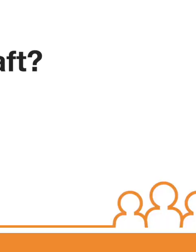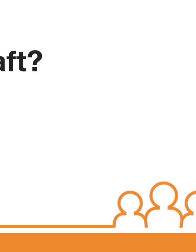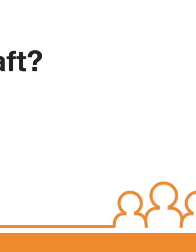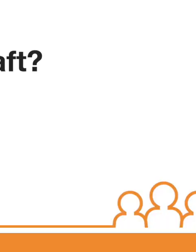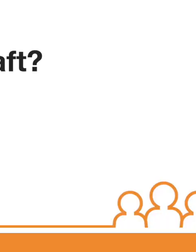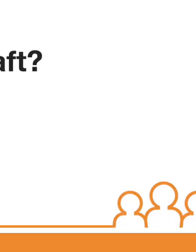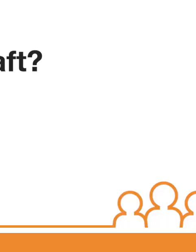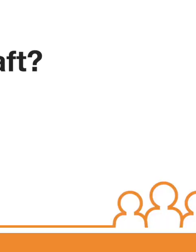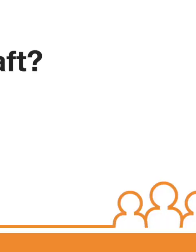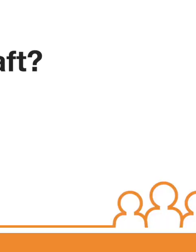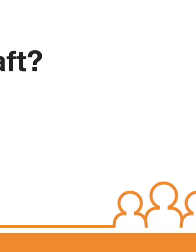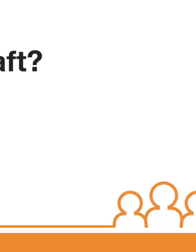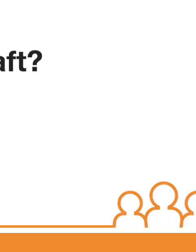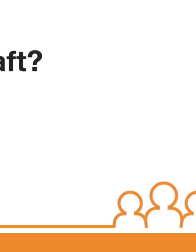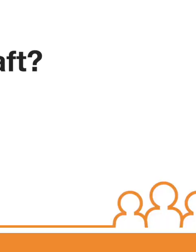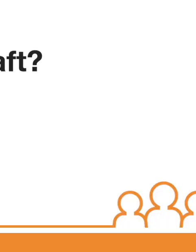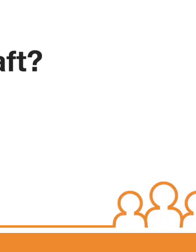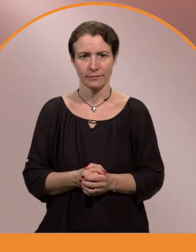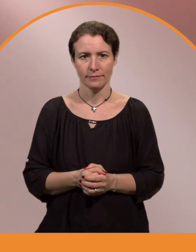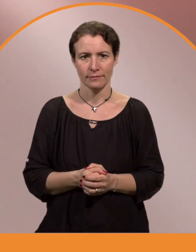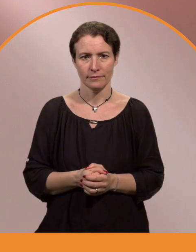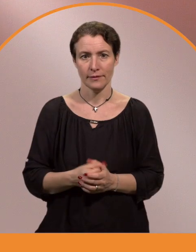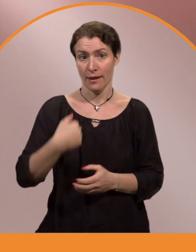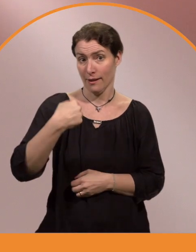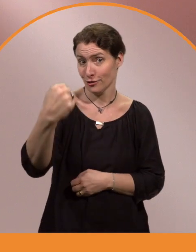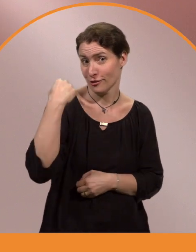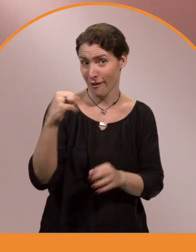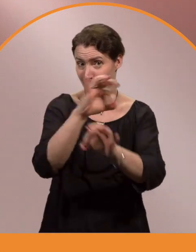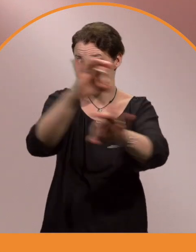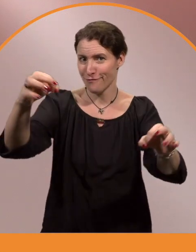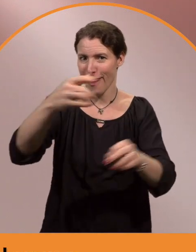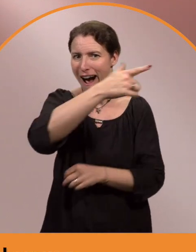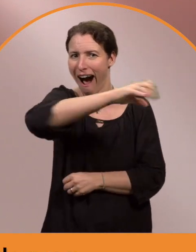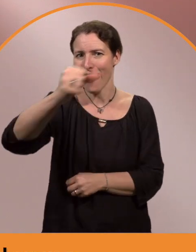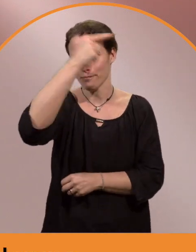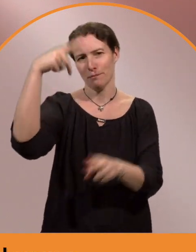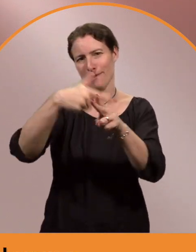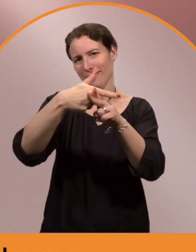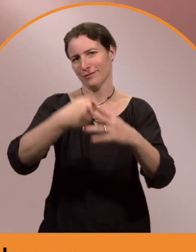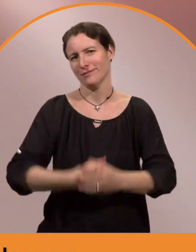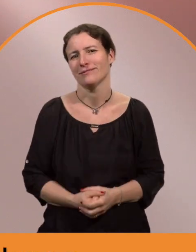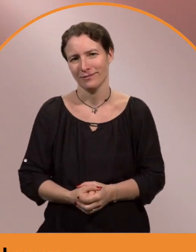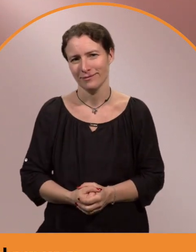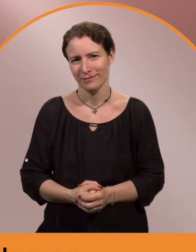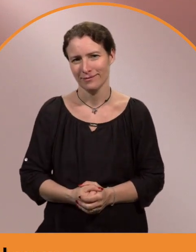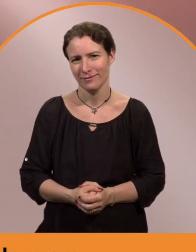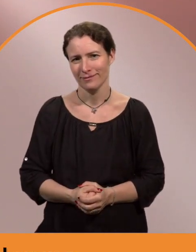Was ist deine Botschaft? Ich mache mich stark für alle Menschen mit Behinderung.